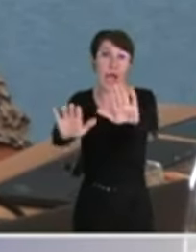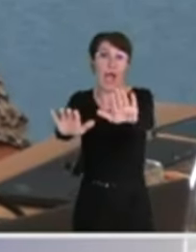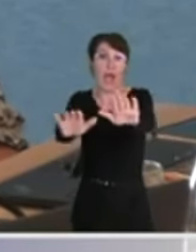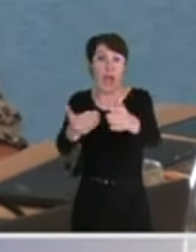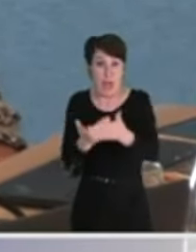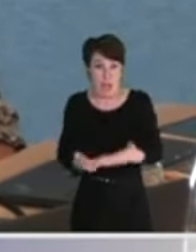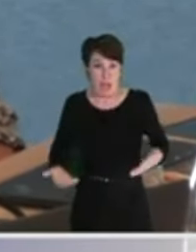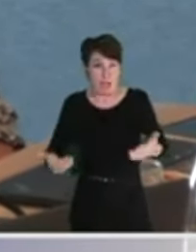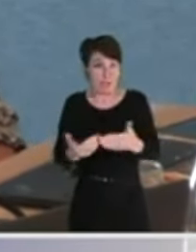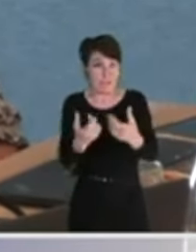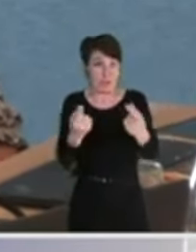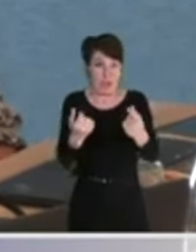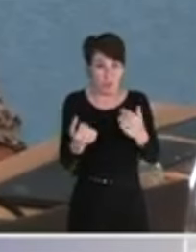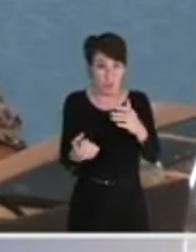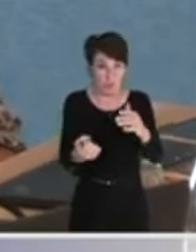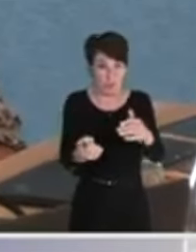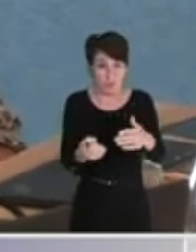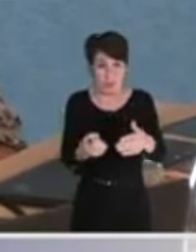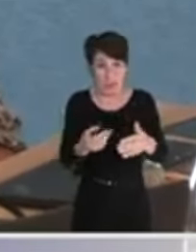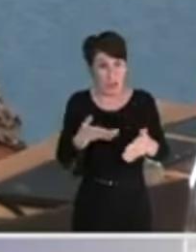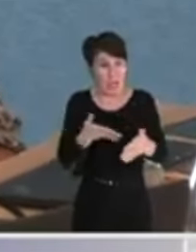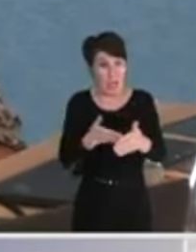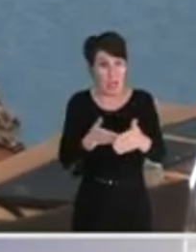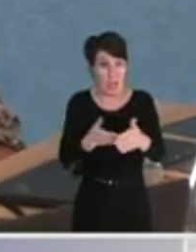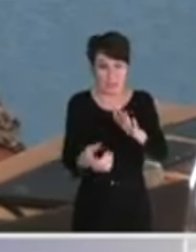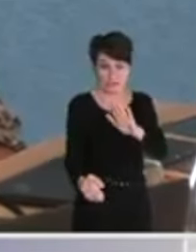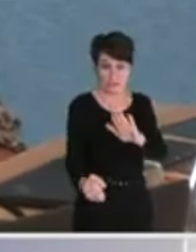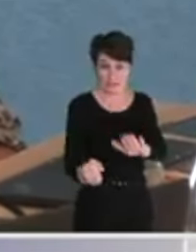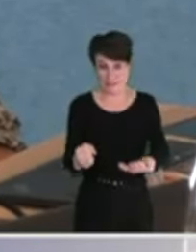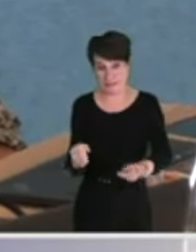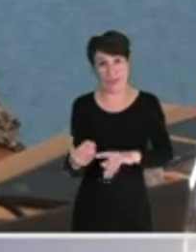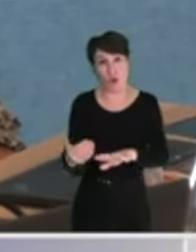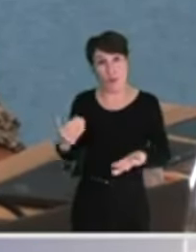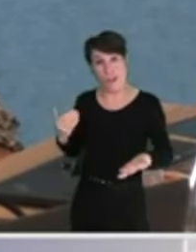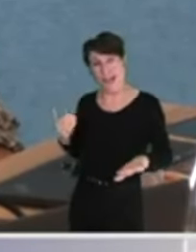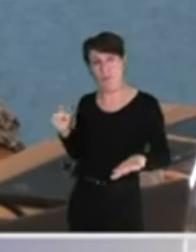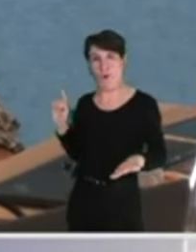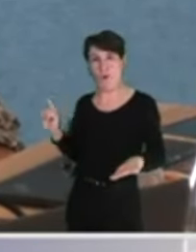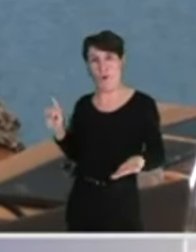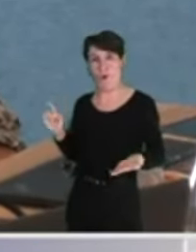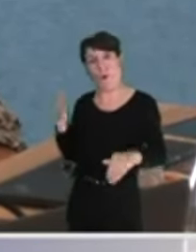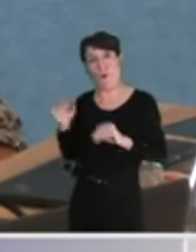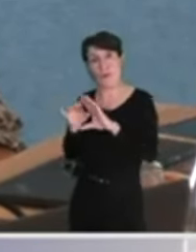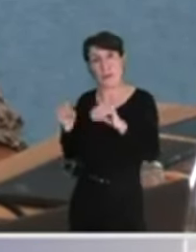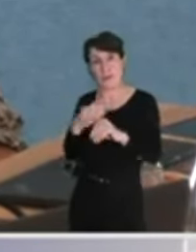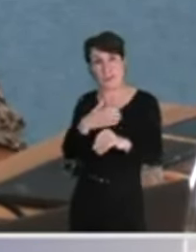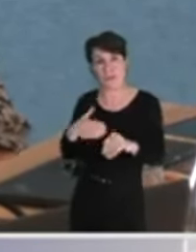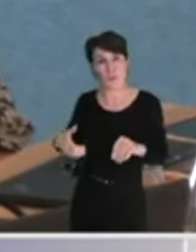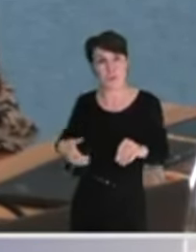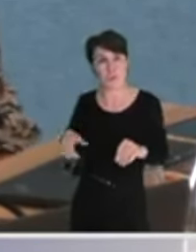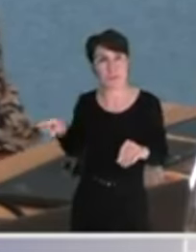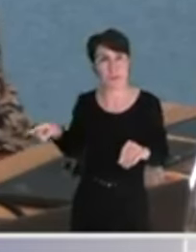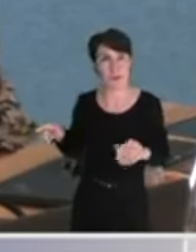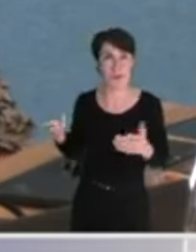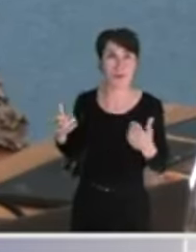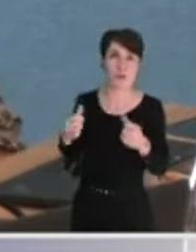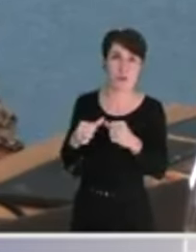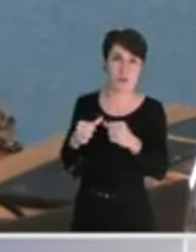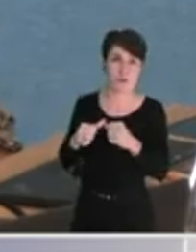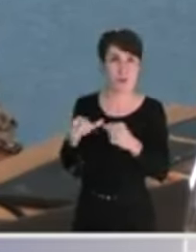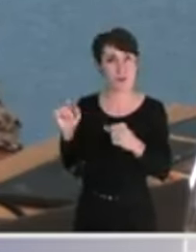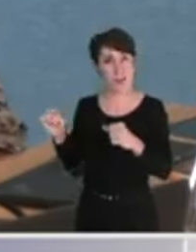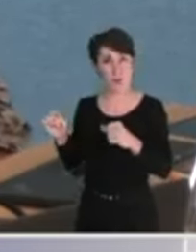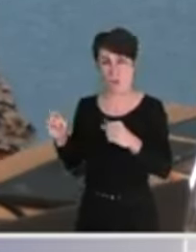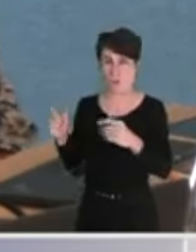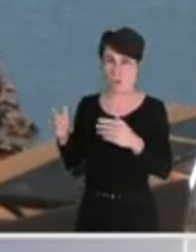la ville, nous sommes déjà en difficulté, nous succédons à une municipalité qui a fait un budget un peu électoral en réduisant les recettes, pardon,